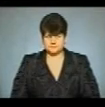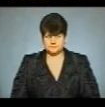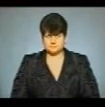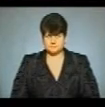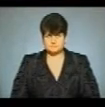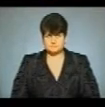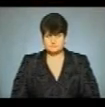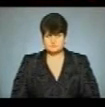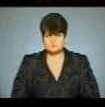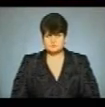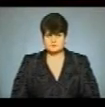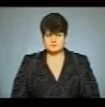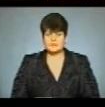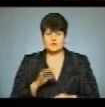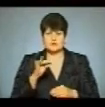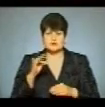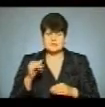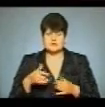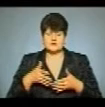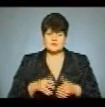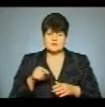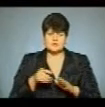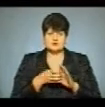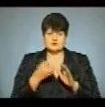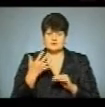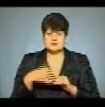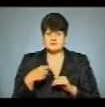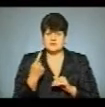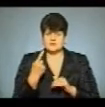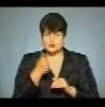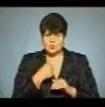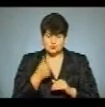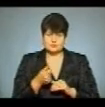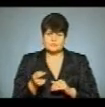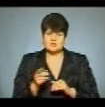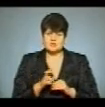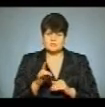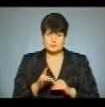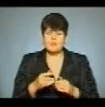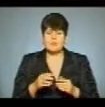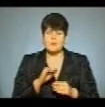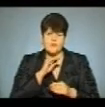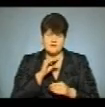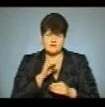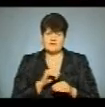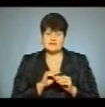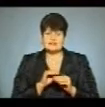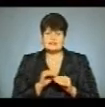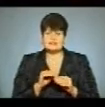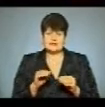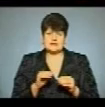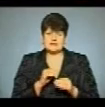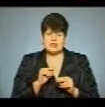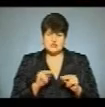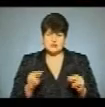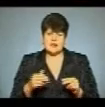Лев Рудницький народився 1851 року на Бережанщині. Професор, викладач географії та історії